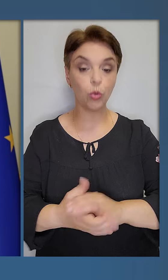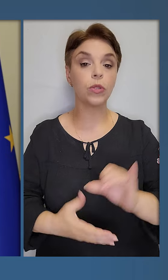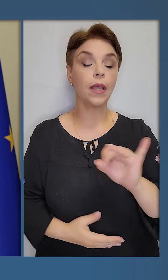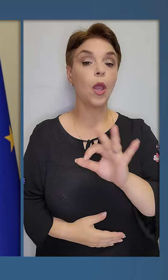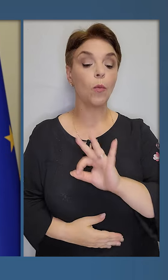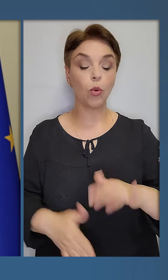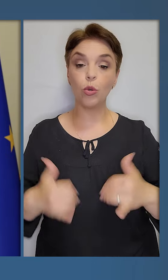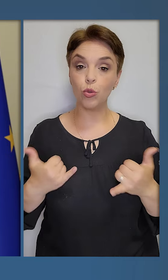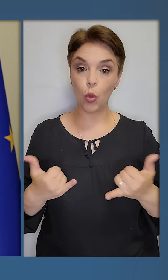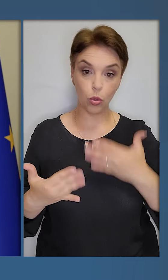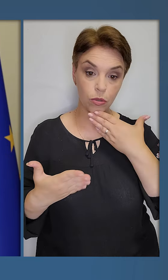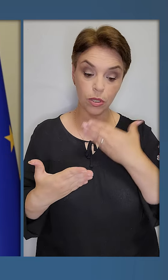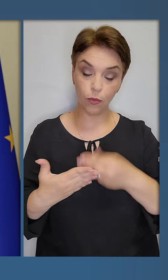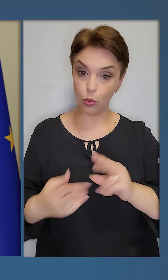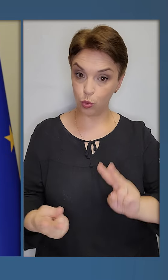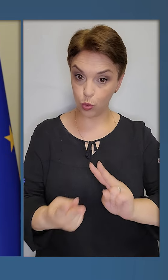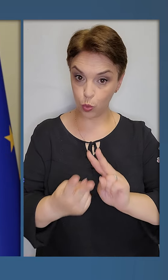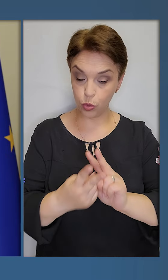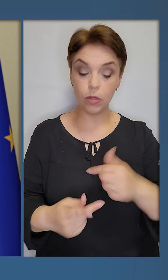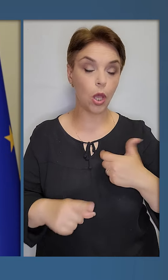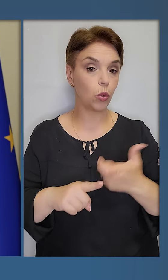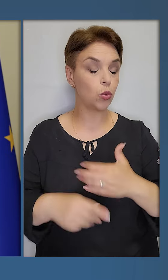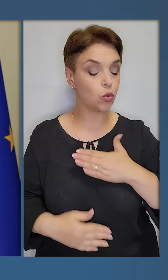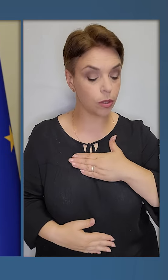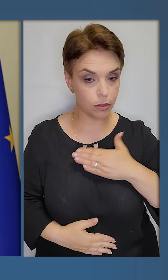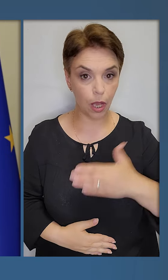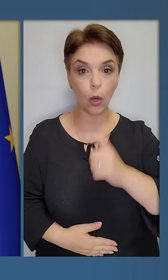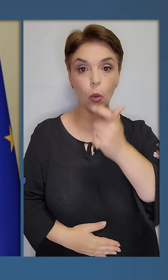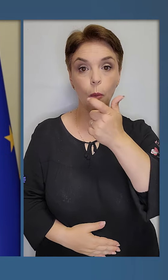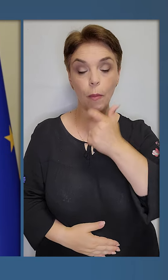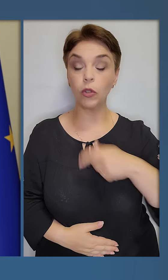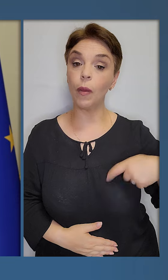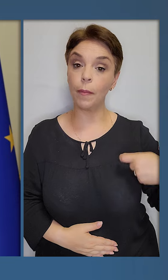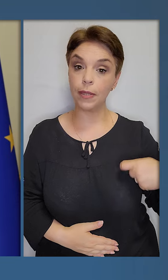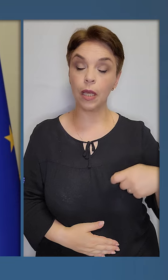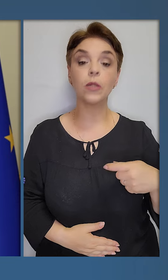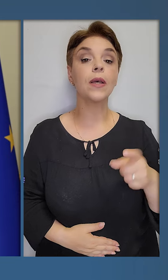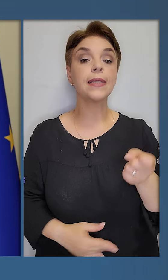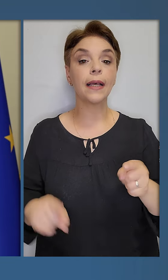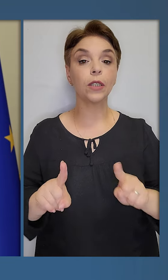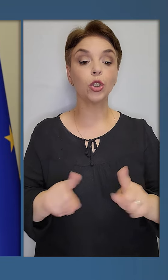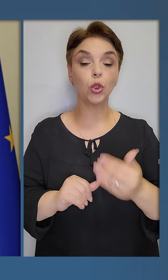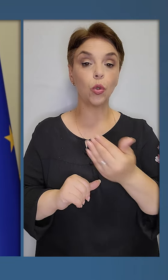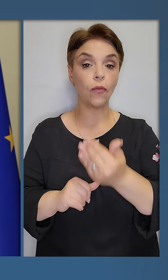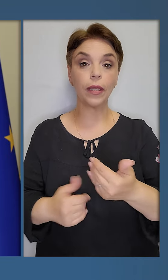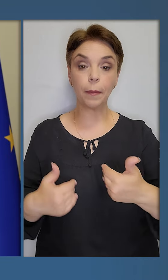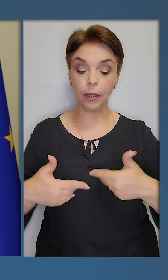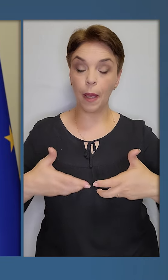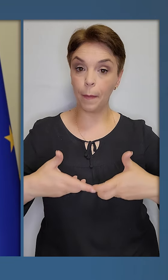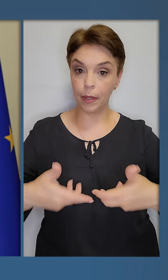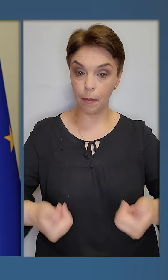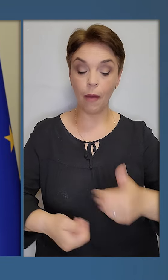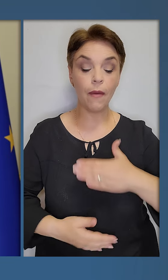про сьогоднішню свою зустріч. Я дуже дякую паному президенту за те, що він мене